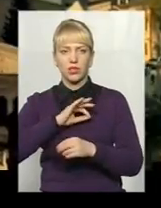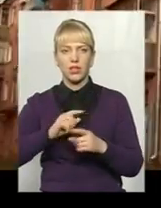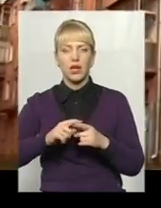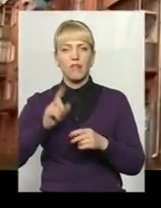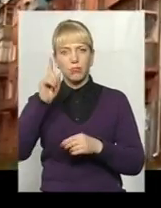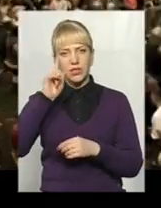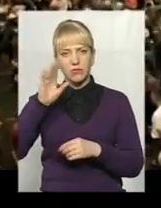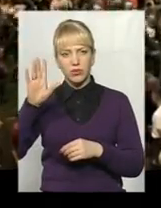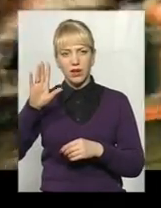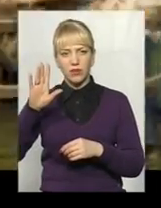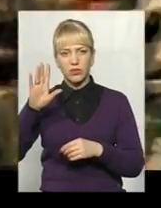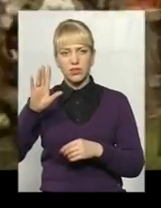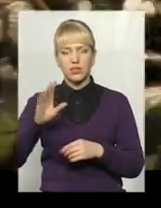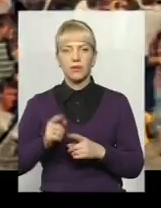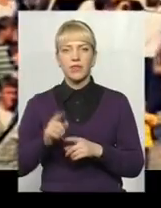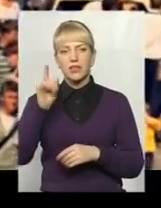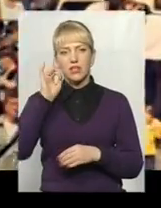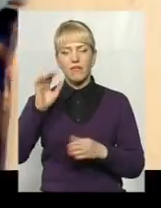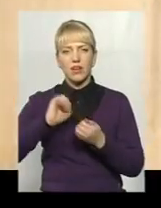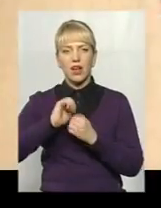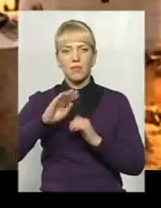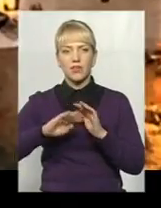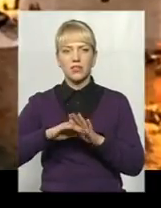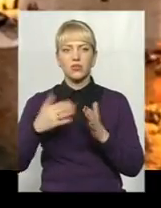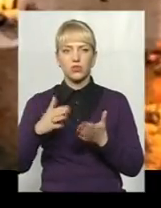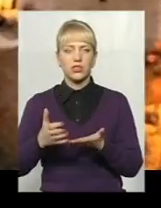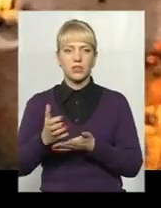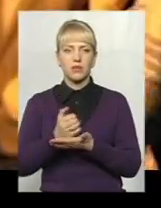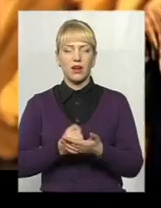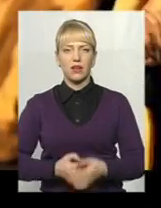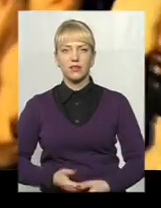популярності Славетний Кам'янець уже збирає.